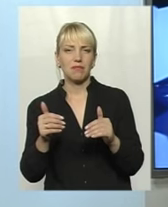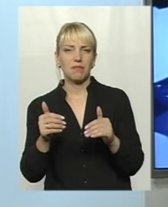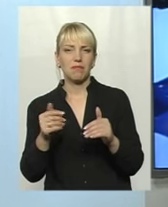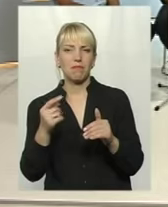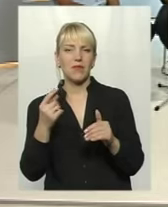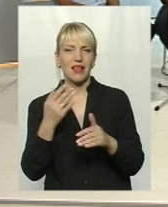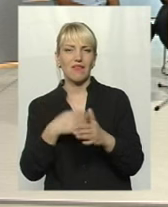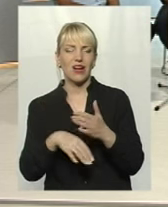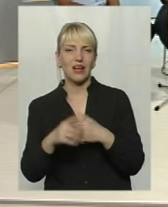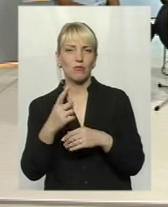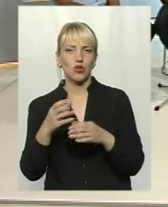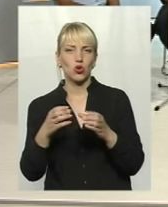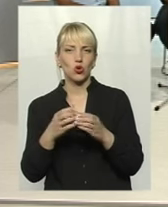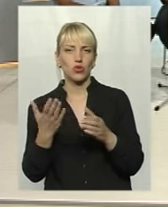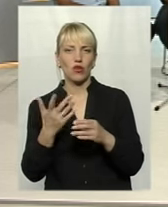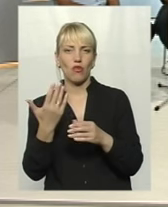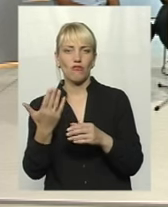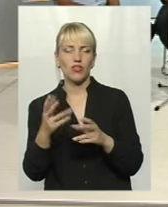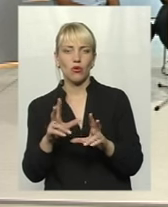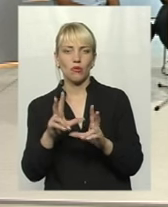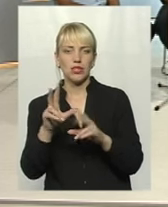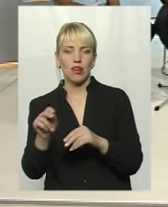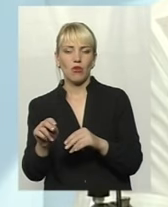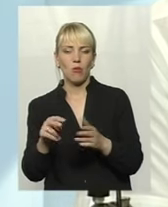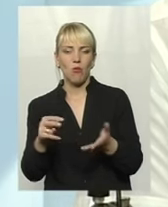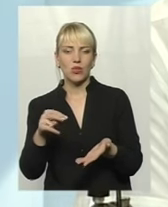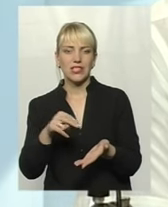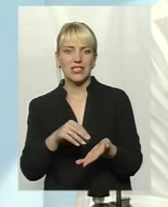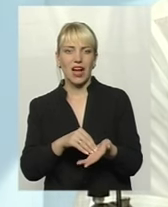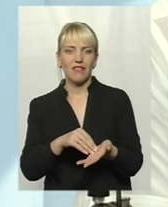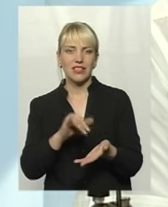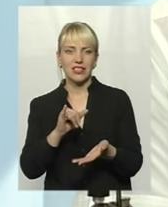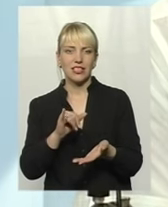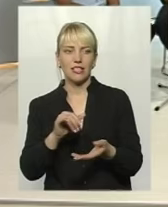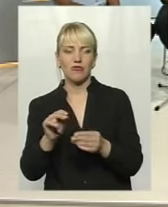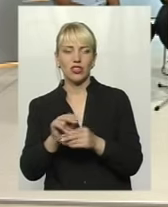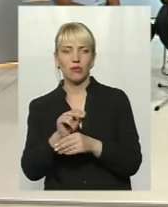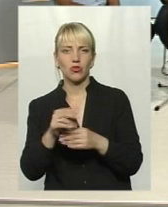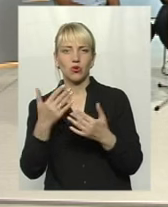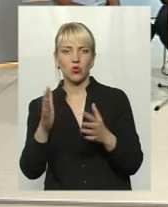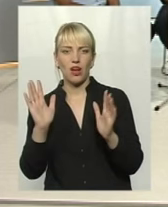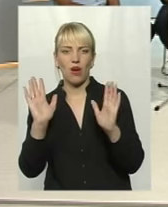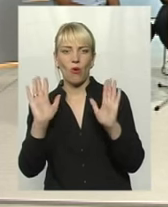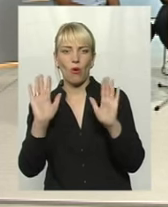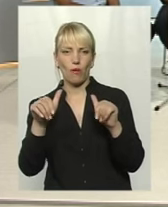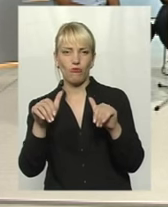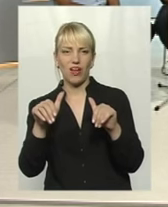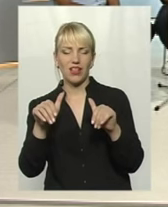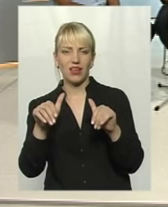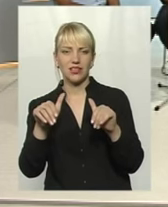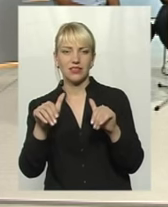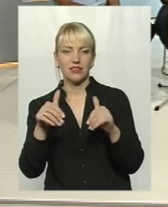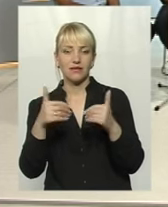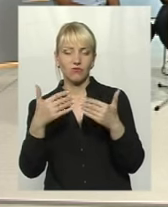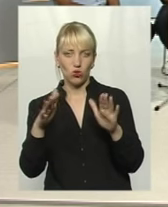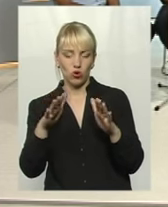групи, яку він обіцяв поставити, удремонтувати. Уже волилося. Все, спасиба, дякую за